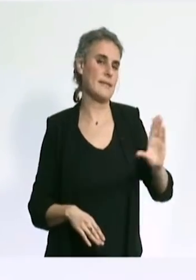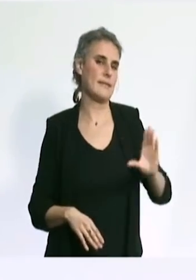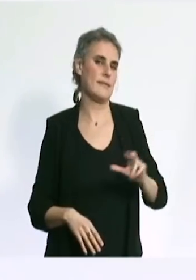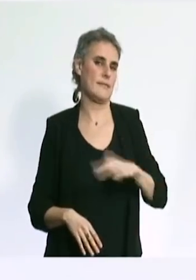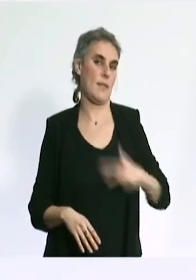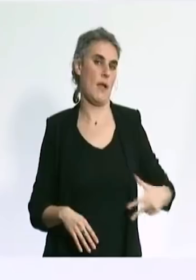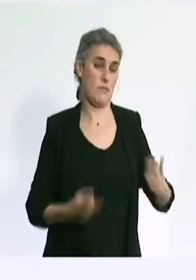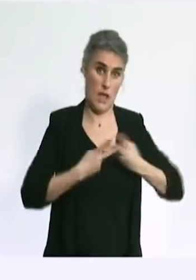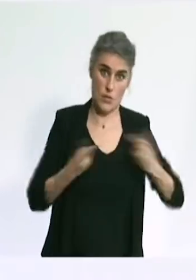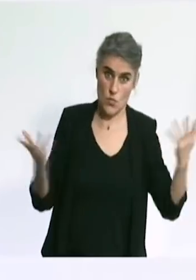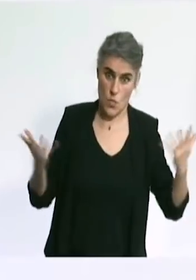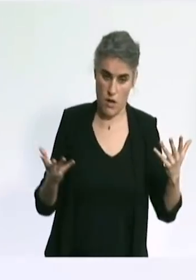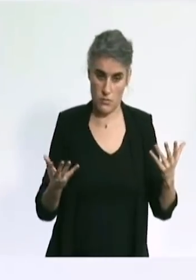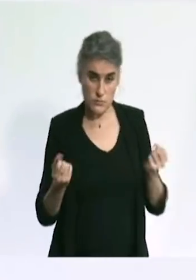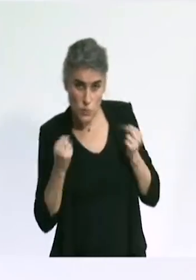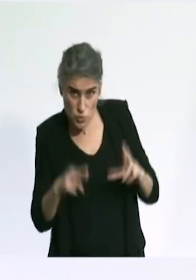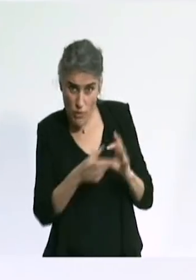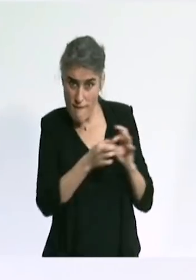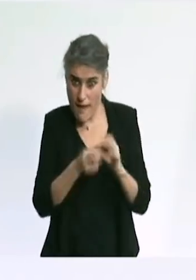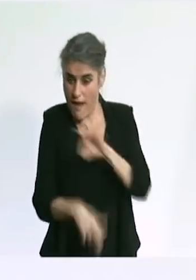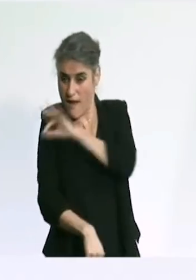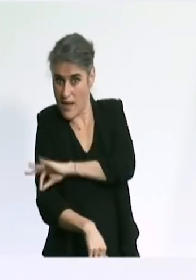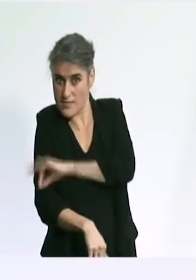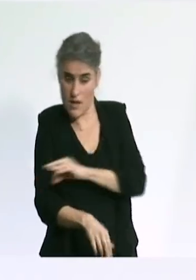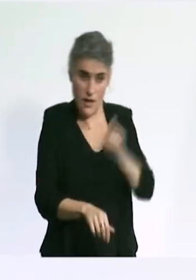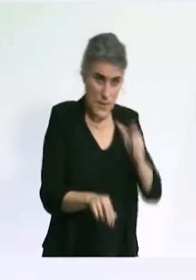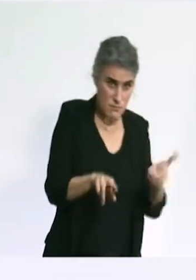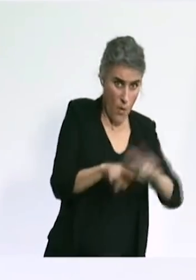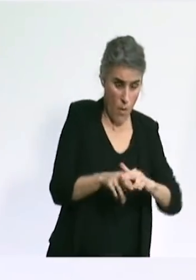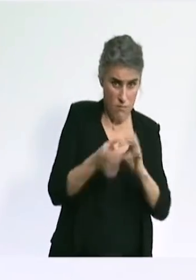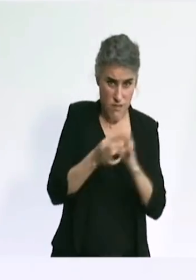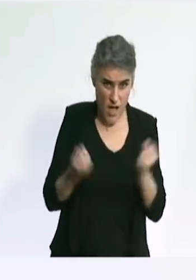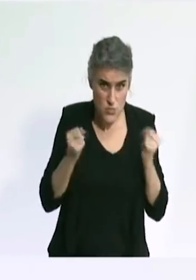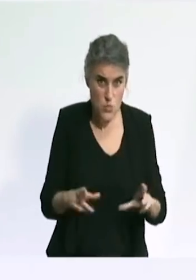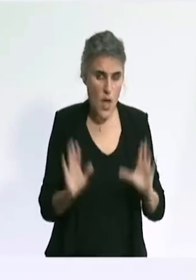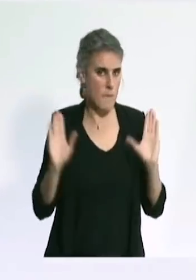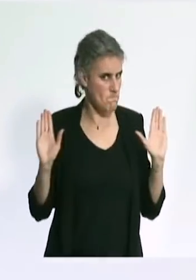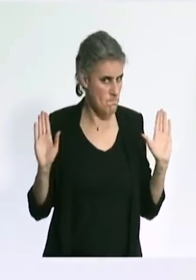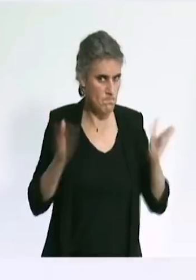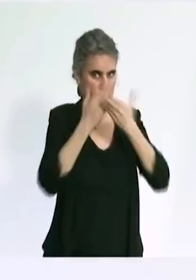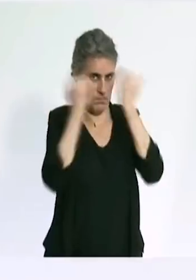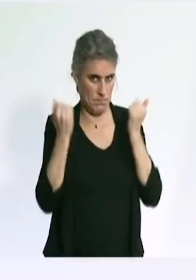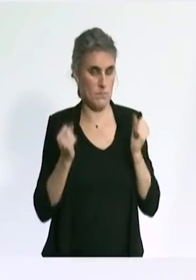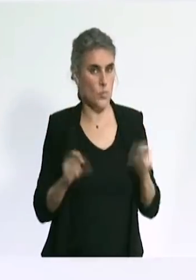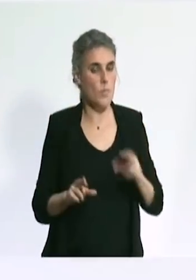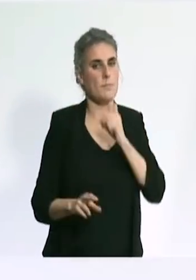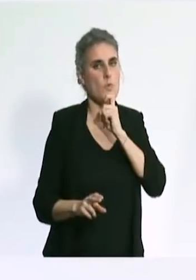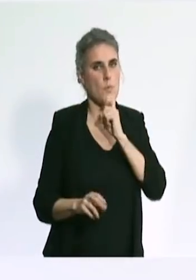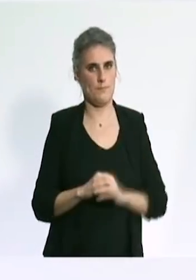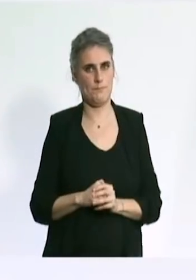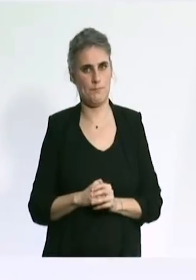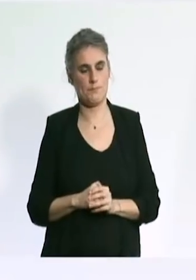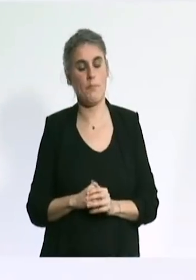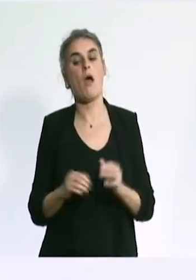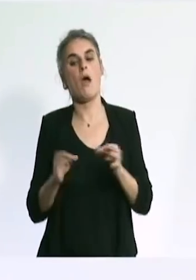actuelle, on ne peut pas conclure à l'existence d'un lien entre le vaccin et ses troubles de la coagulation. L'Italie a décidé de suspendre,